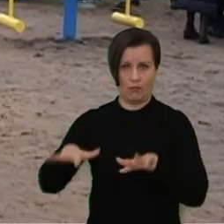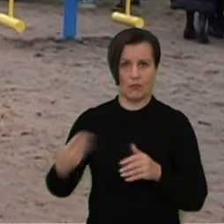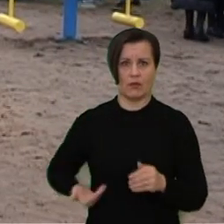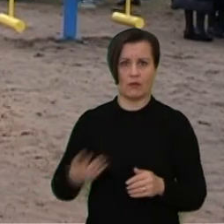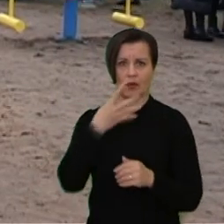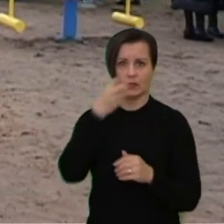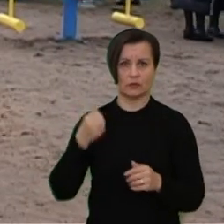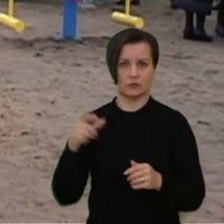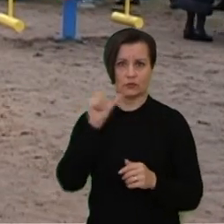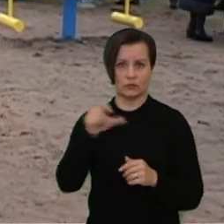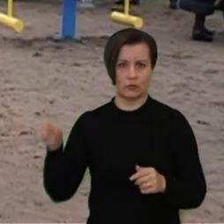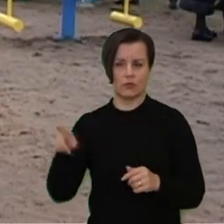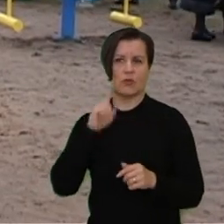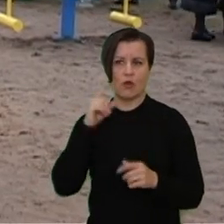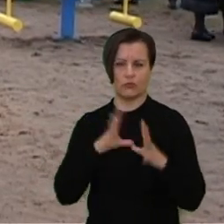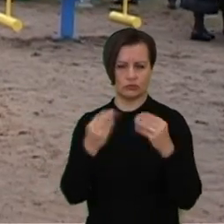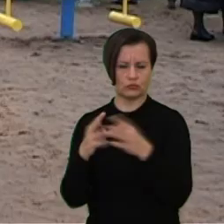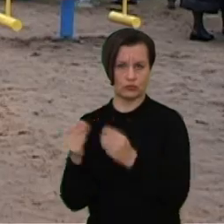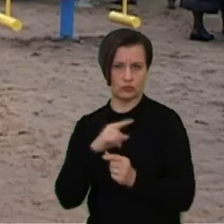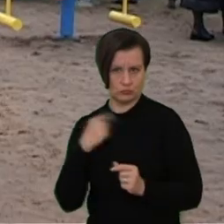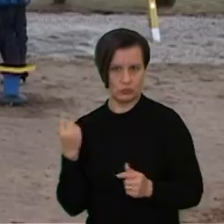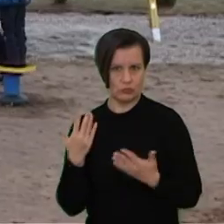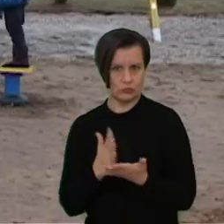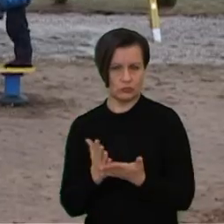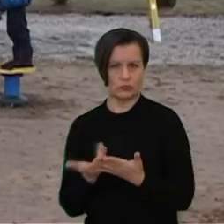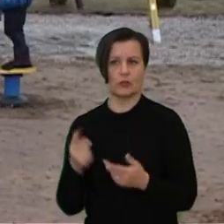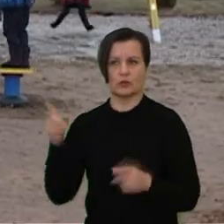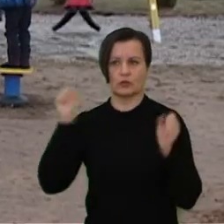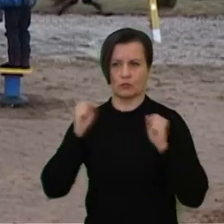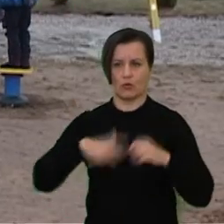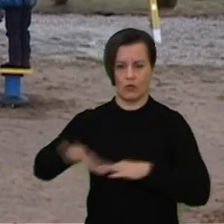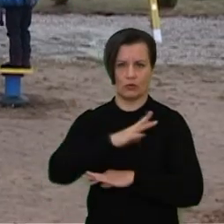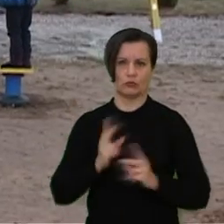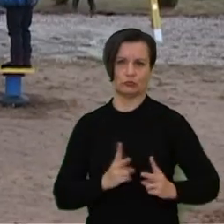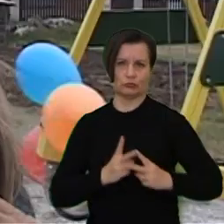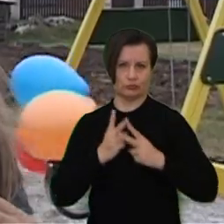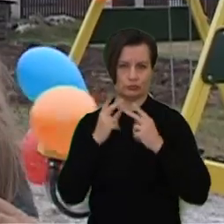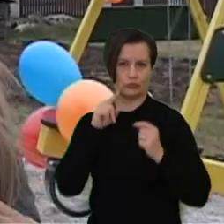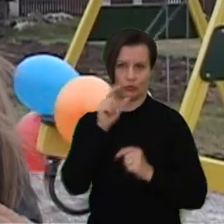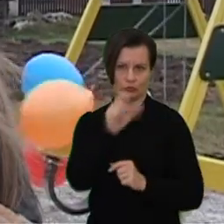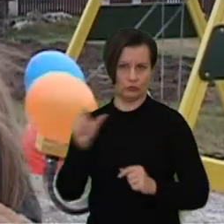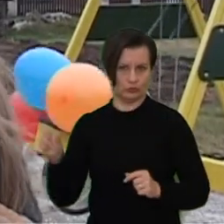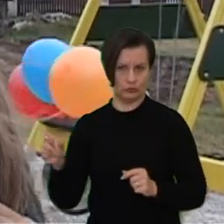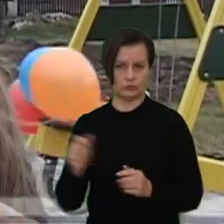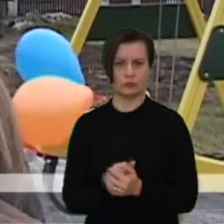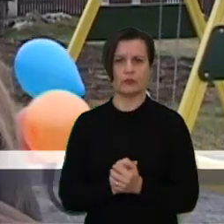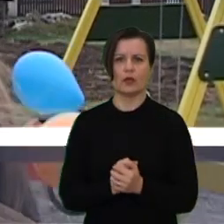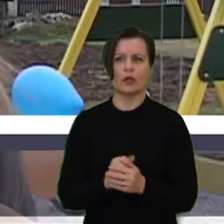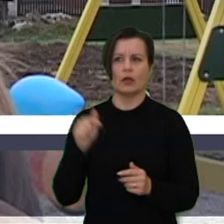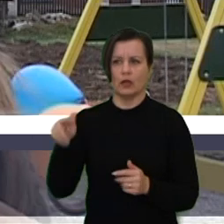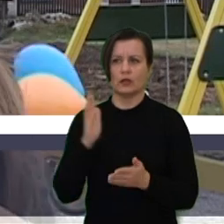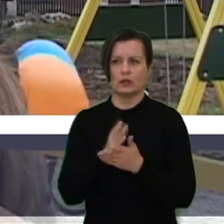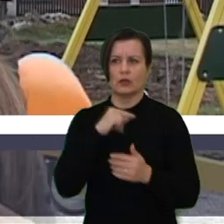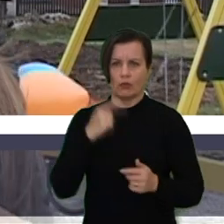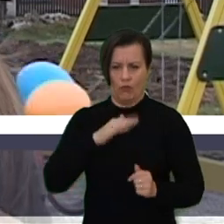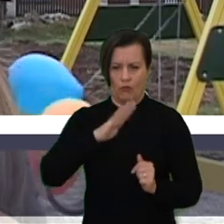žmonių. Čia įtint daug jaunų šeimų. Tad laisvalykių ir sporto aikštelė tikrai pradžiugino jaunimą. Yra labai daug mažesnių vaikų.